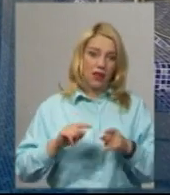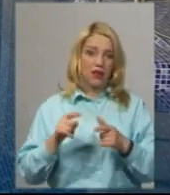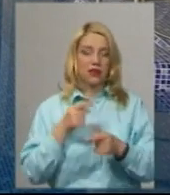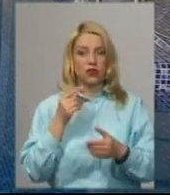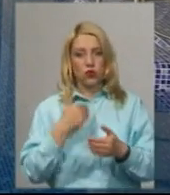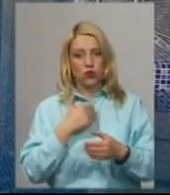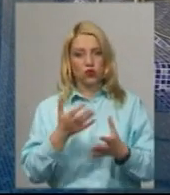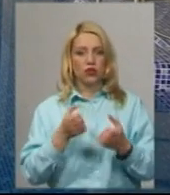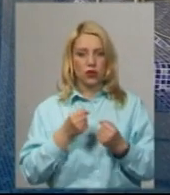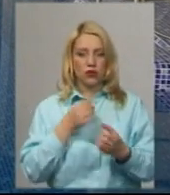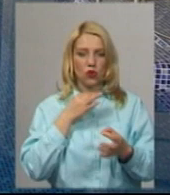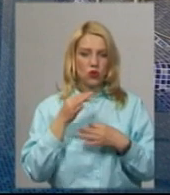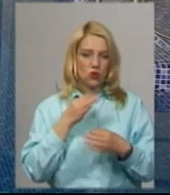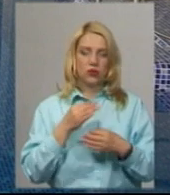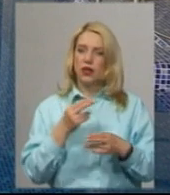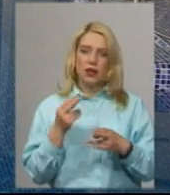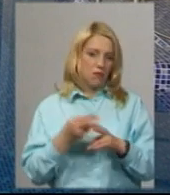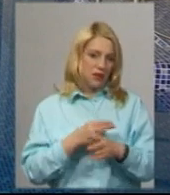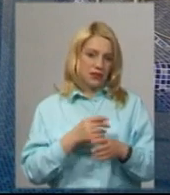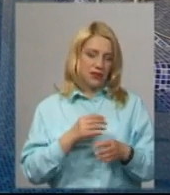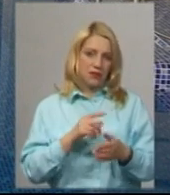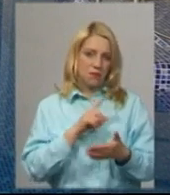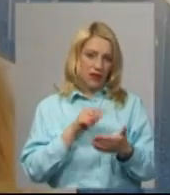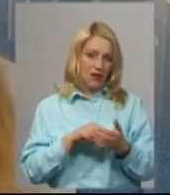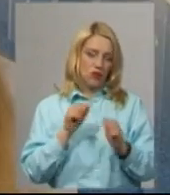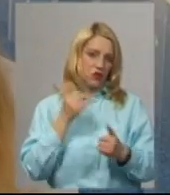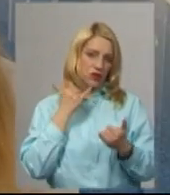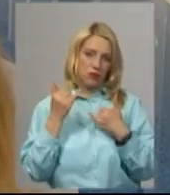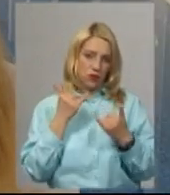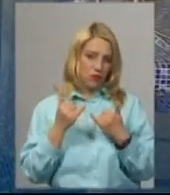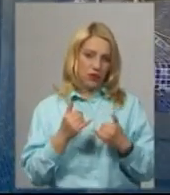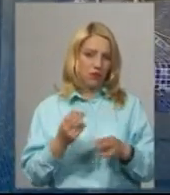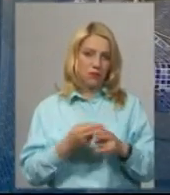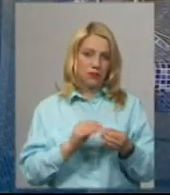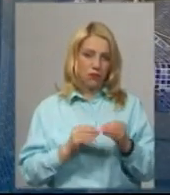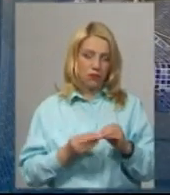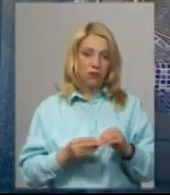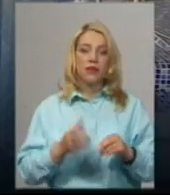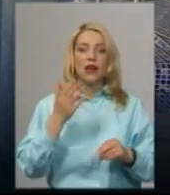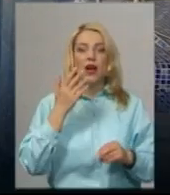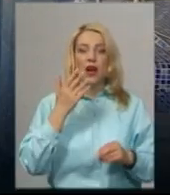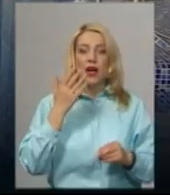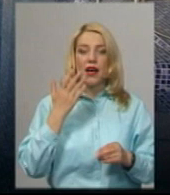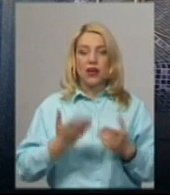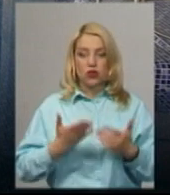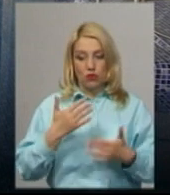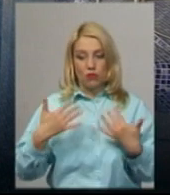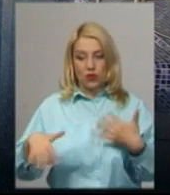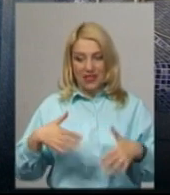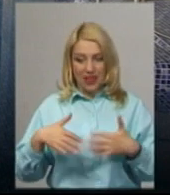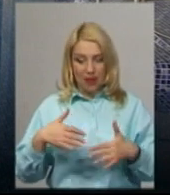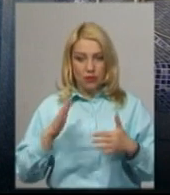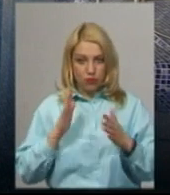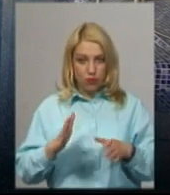отримати консультацію, тобто без питань, вони до мене телефонують, я з ними спілкуюся. Дівчина додає. При послабленні карантину я зараз виконую